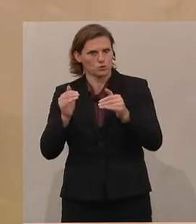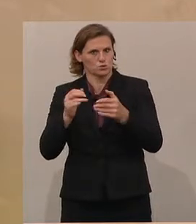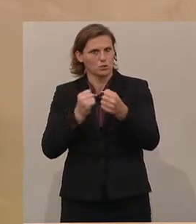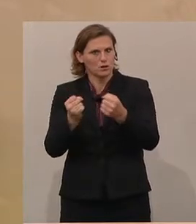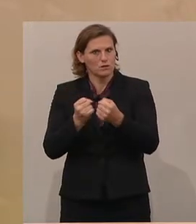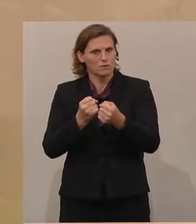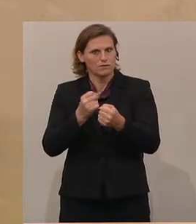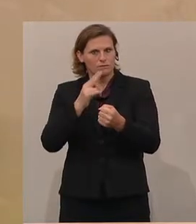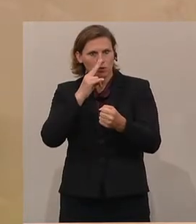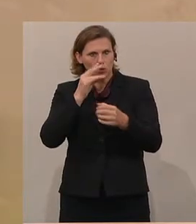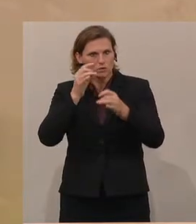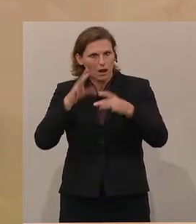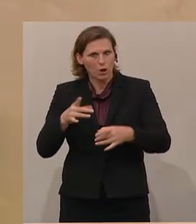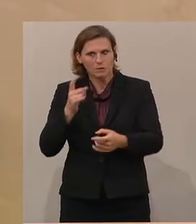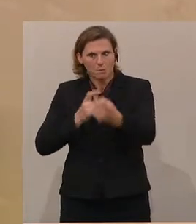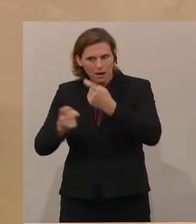illegale Migration gestoppt wird.